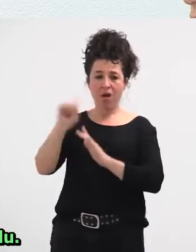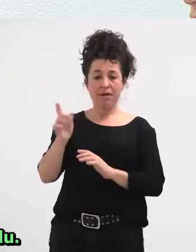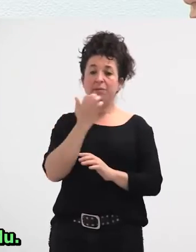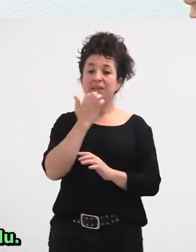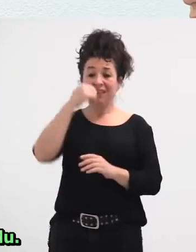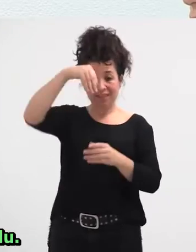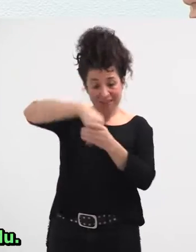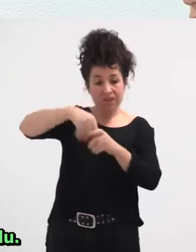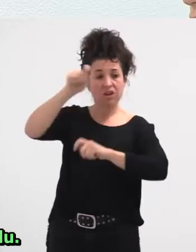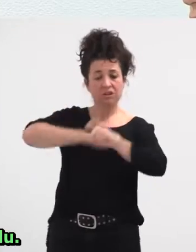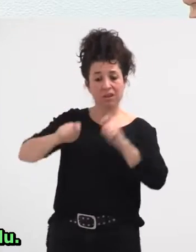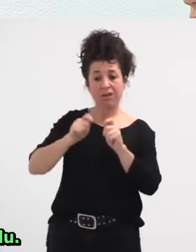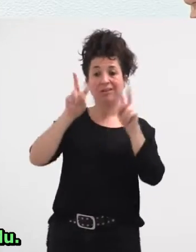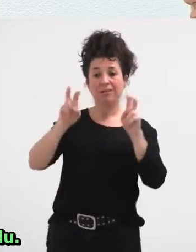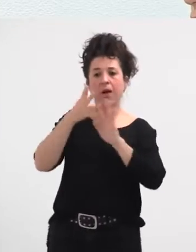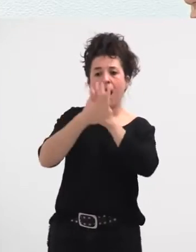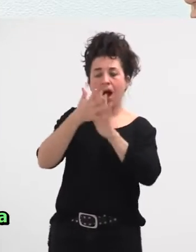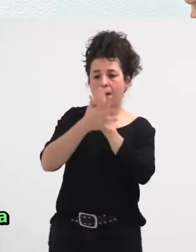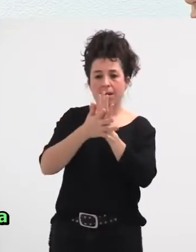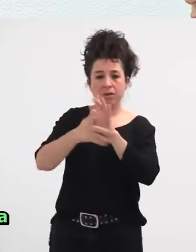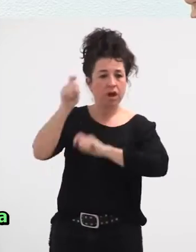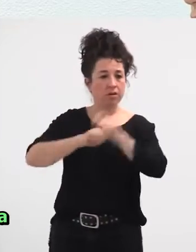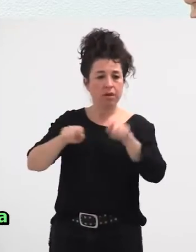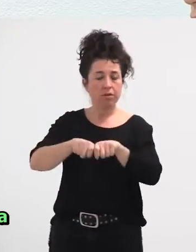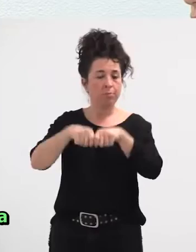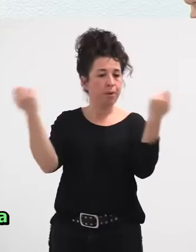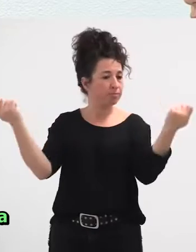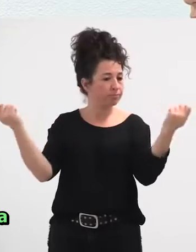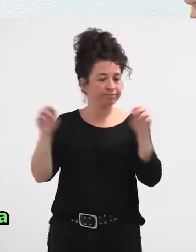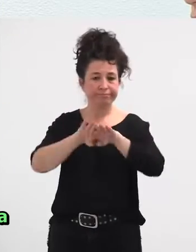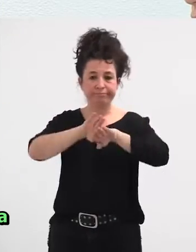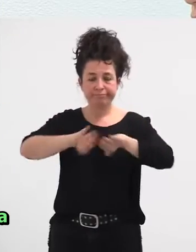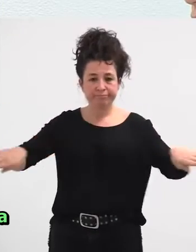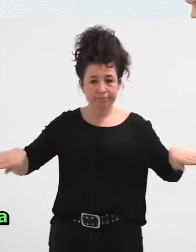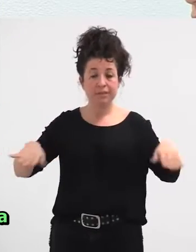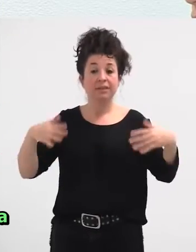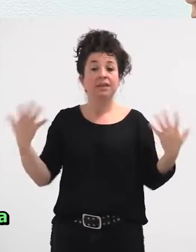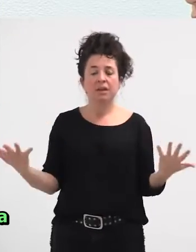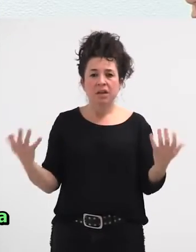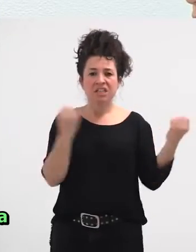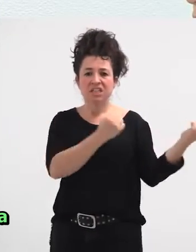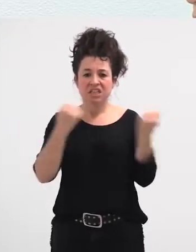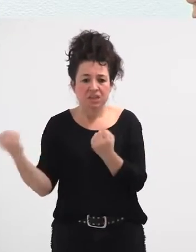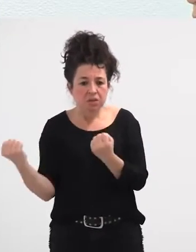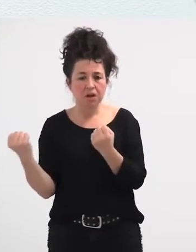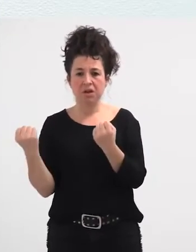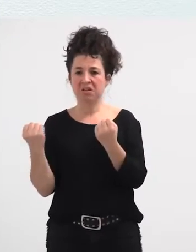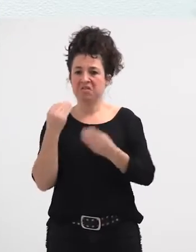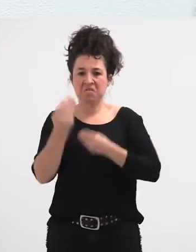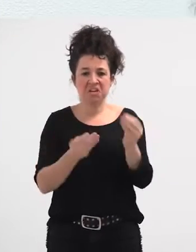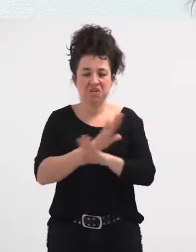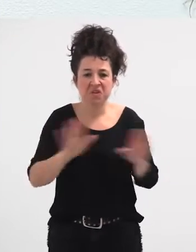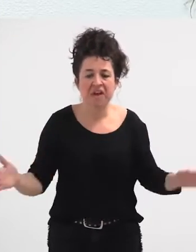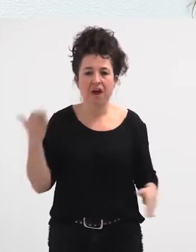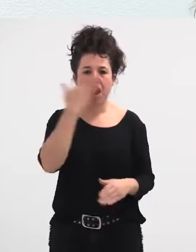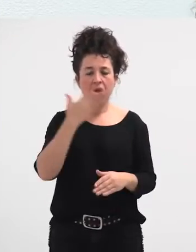Orduan, tabuako sondo funtzionatu du, ez da fororik egin, instituziotatik, eta ez da eserre egin, tabua puskatzeko eskoletan ere,